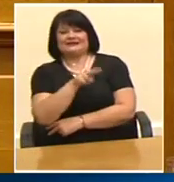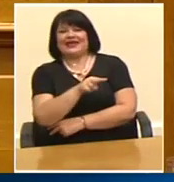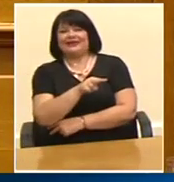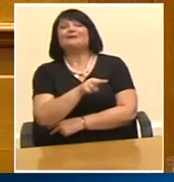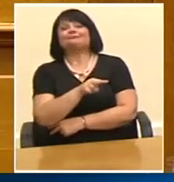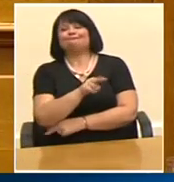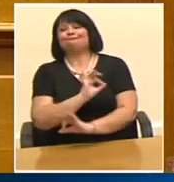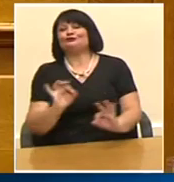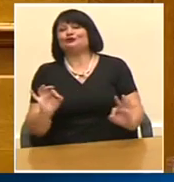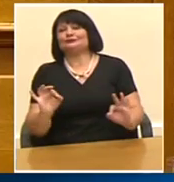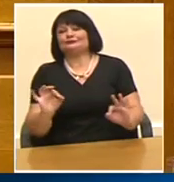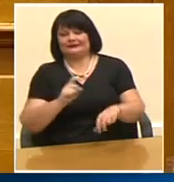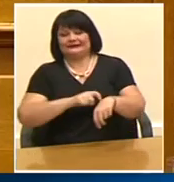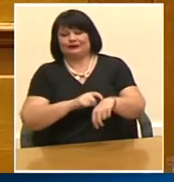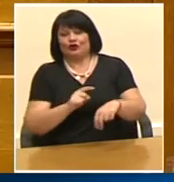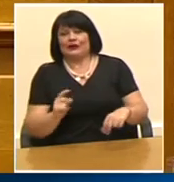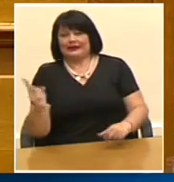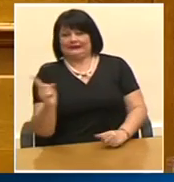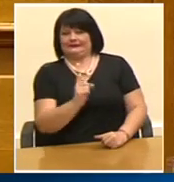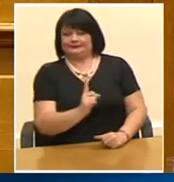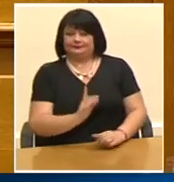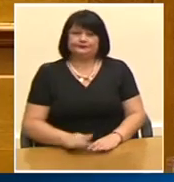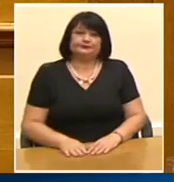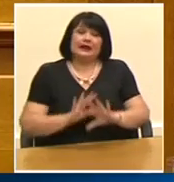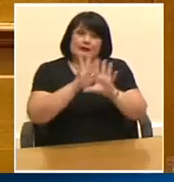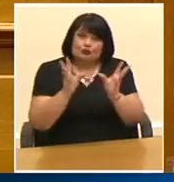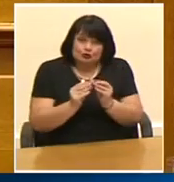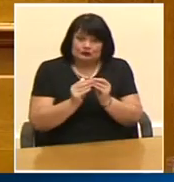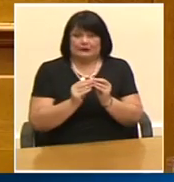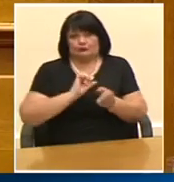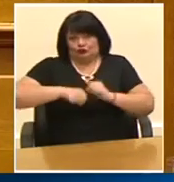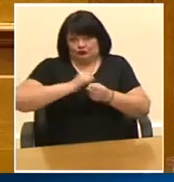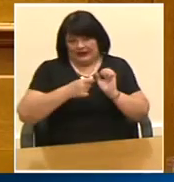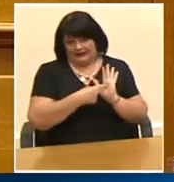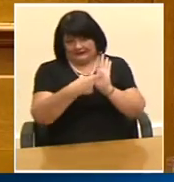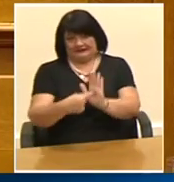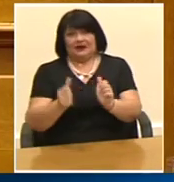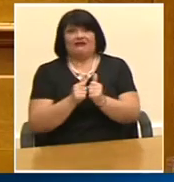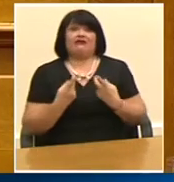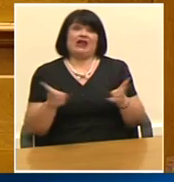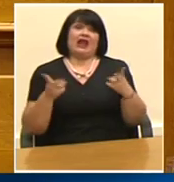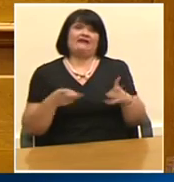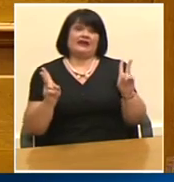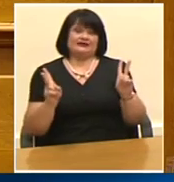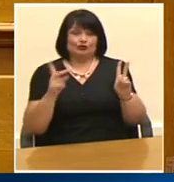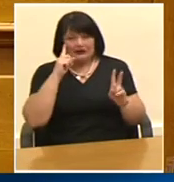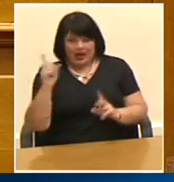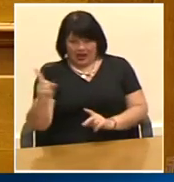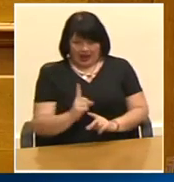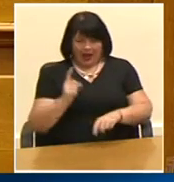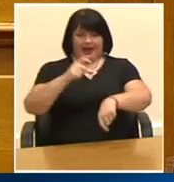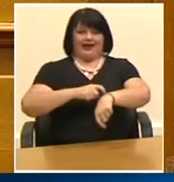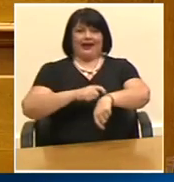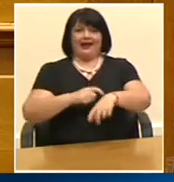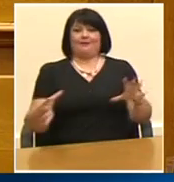Επιχειρείτε να τα παρουσιάσετε όλα αυτά με το περιτύλιγμα του φιλελευθερισμού και γι' αυτό λέω πάνω στην ώρα ενώ έχετε μαζέψει στην